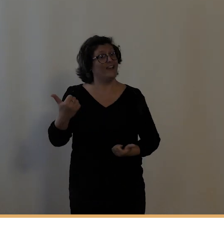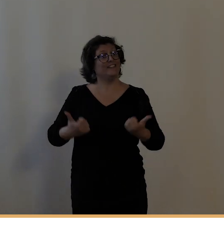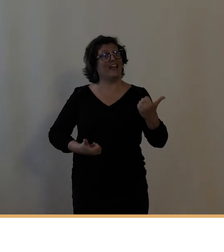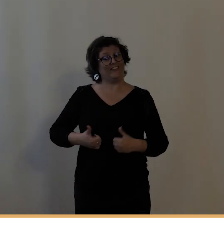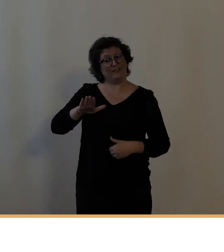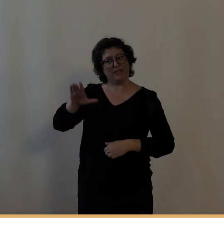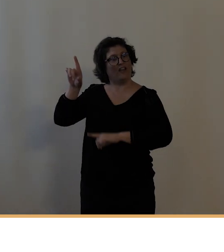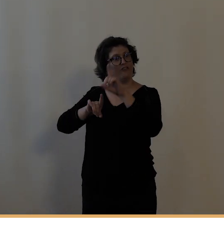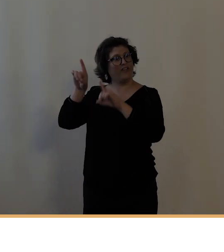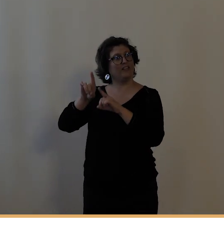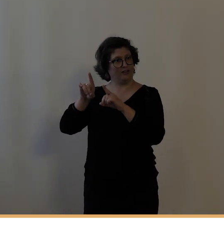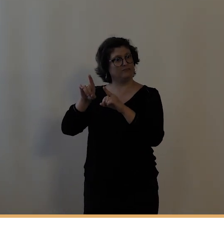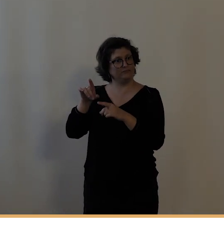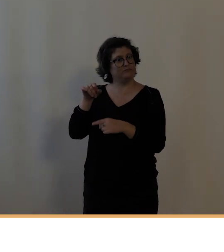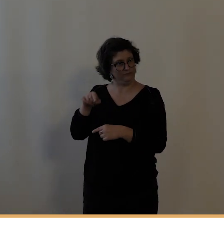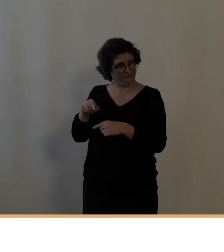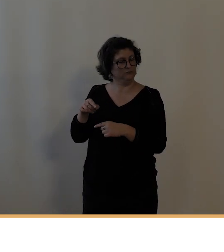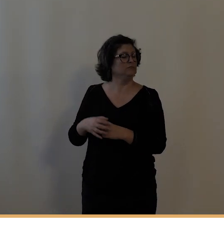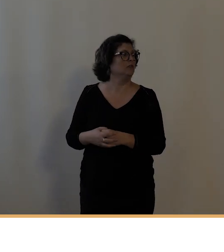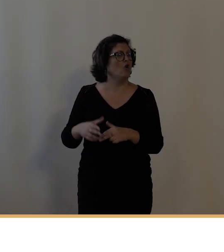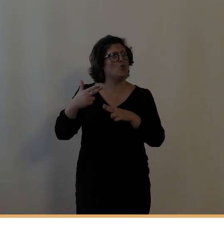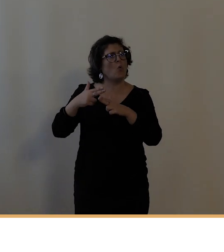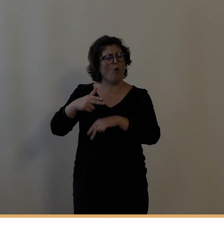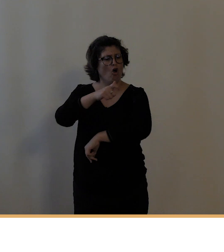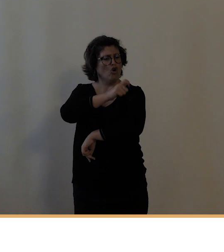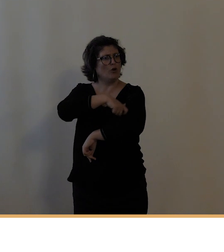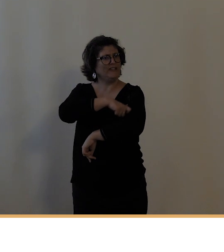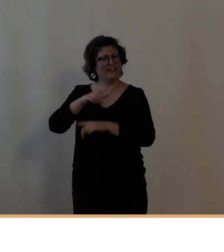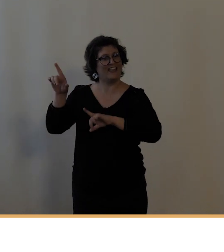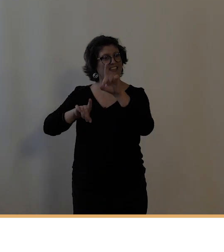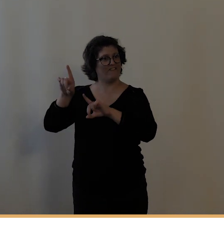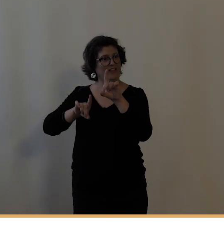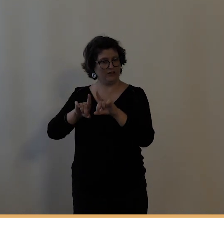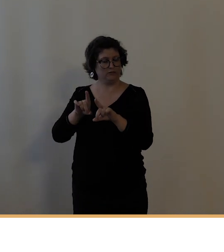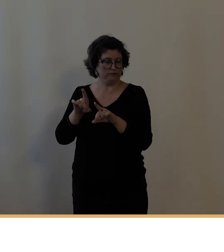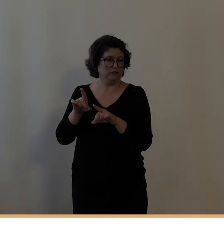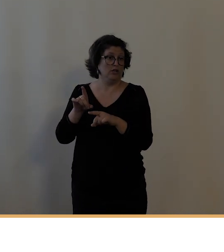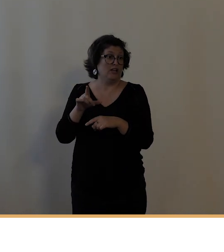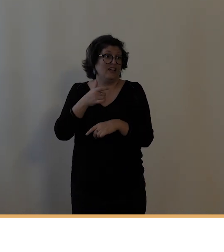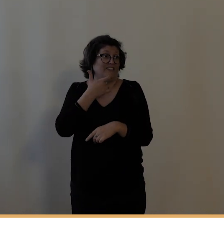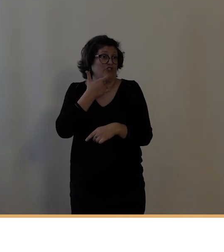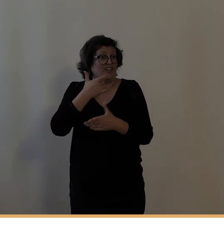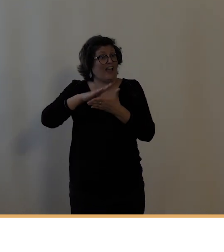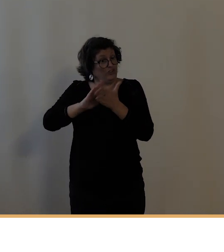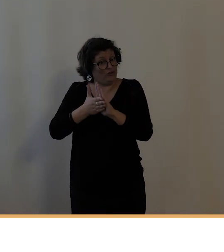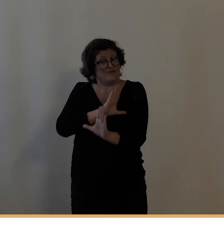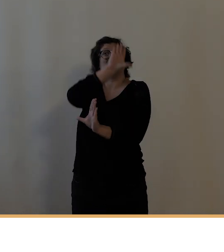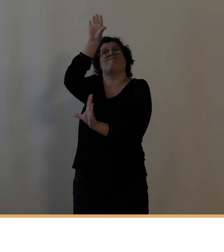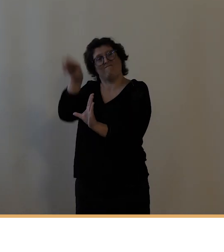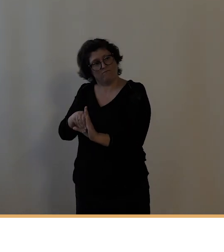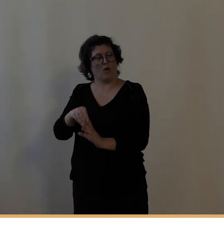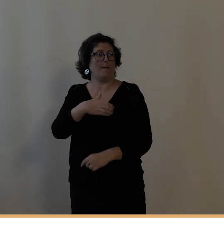de Tours. J'insiste sur cette dénomination comité des fêtes de la ville de Tours, c'est-à-dire c'est une association municipale